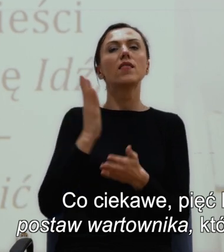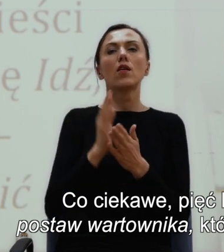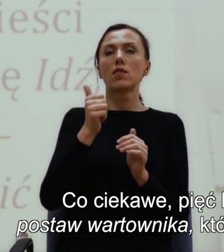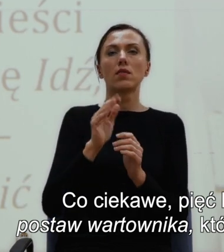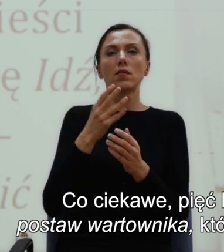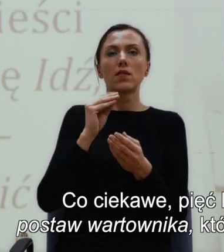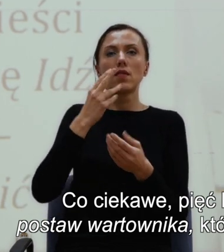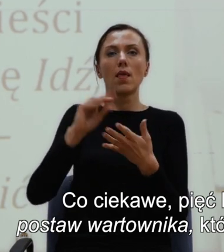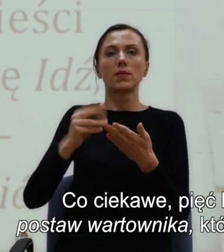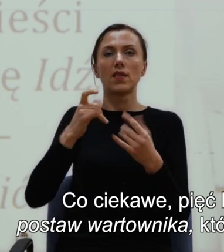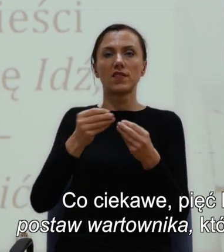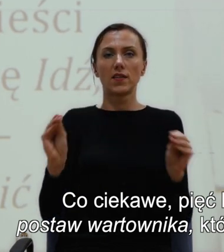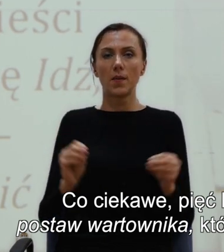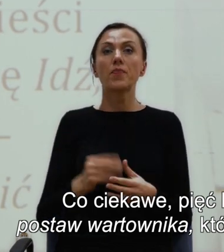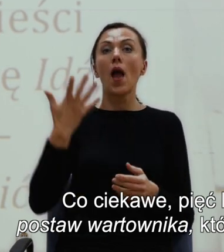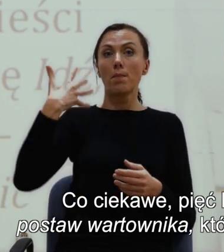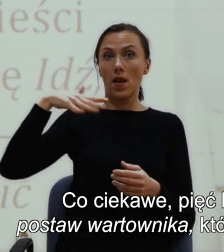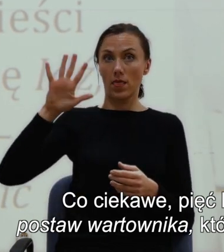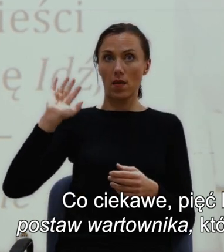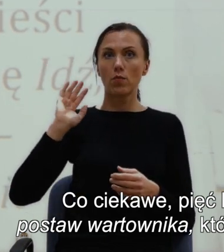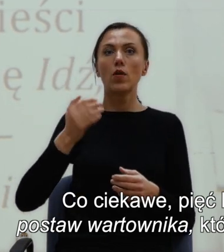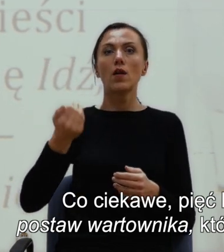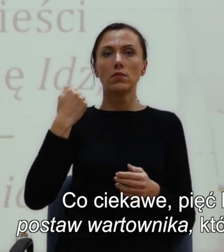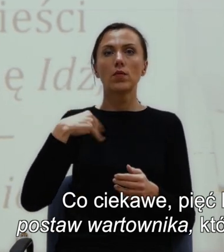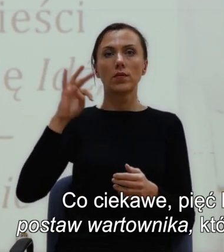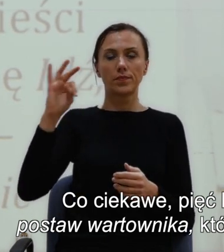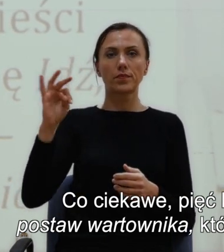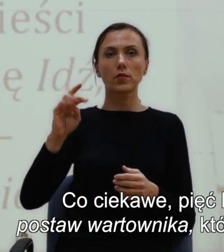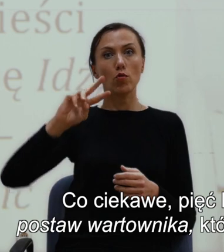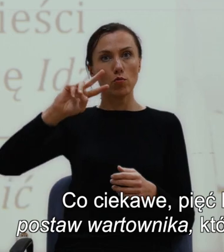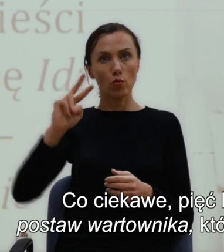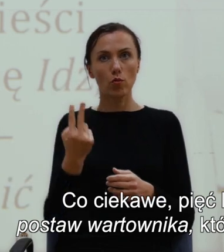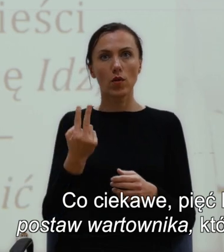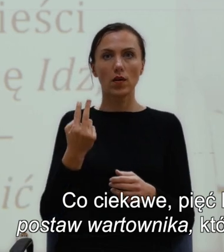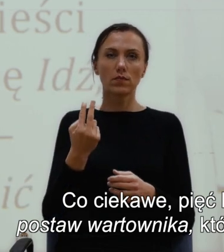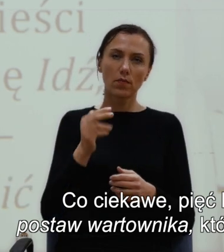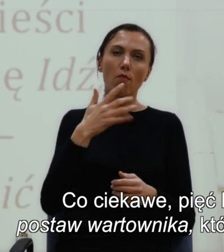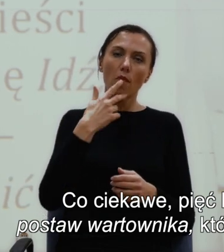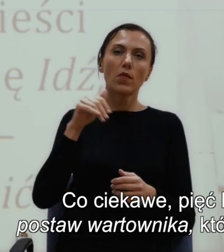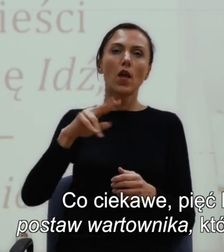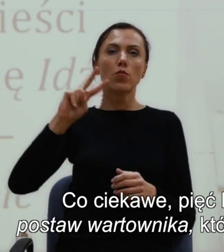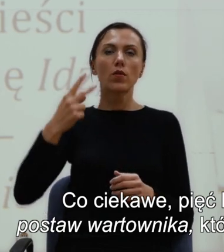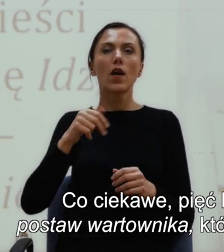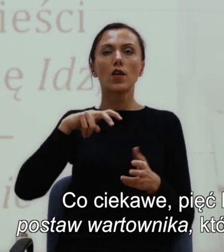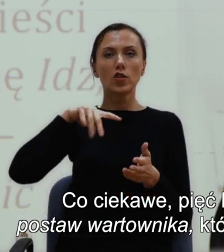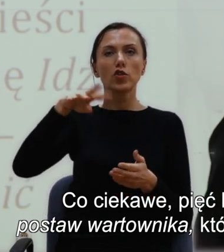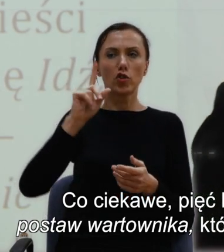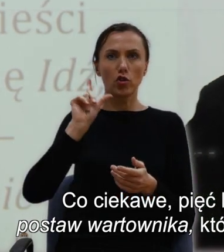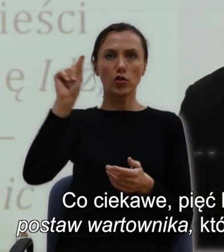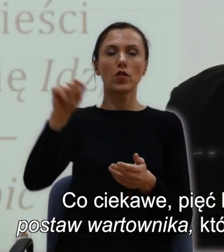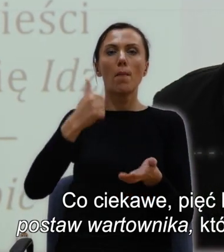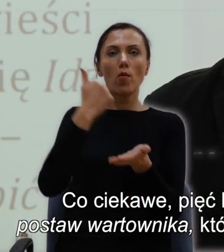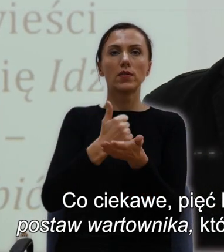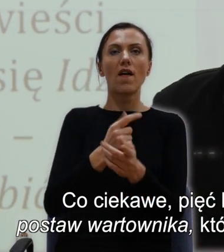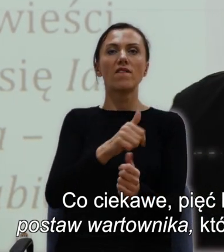temu ukazała się jej druga, niby druga powieść Idź postaw wartownika, która tak naprawdę jest pierwszą wersją